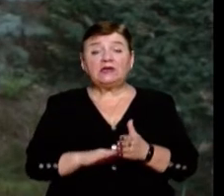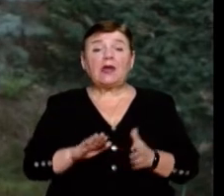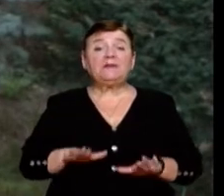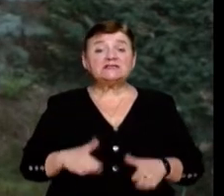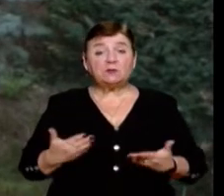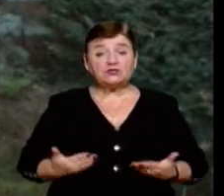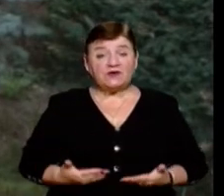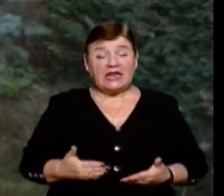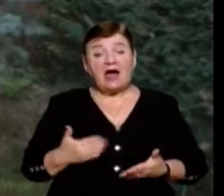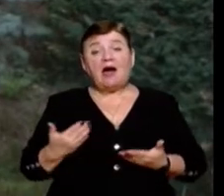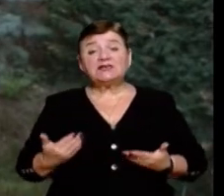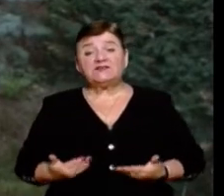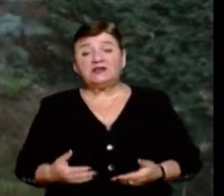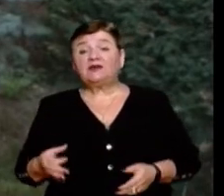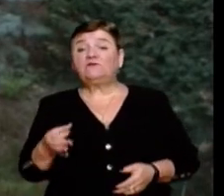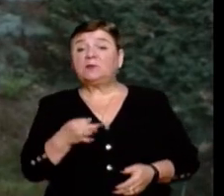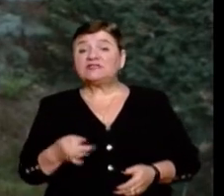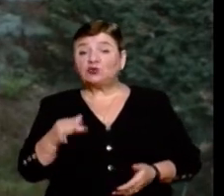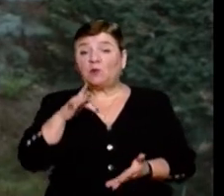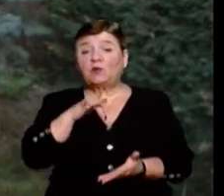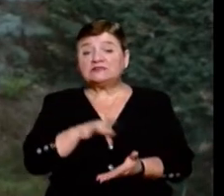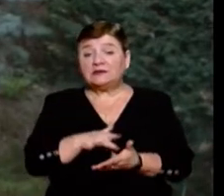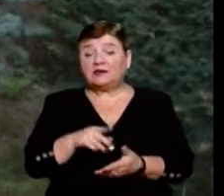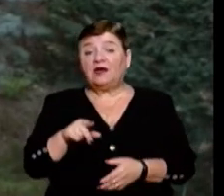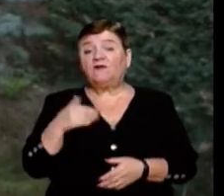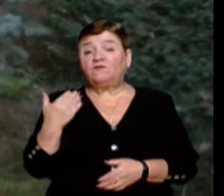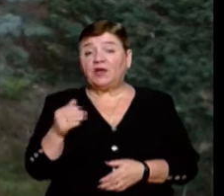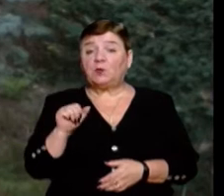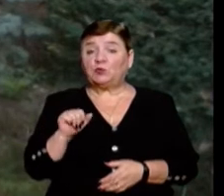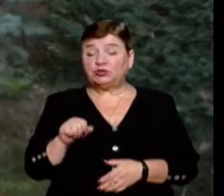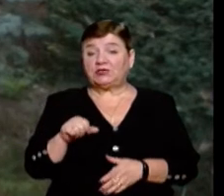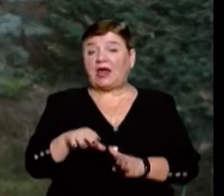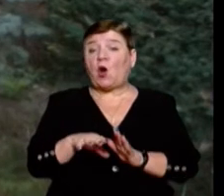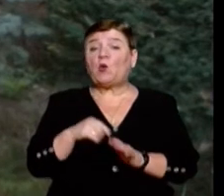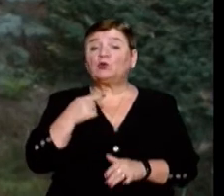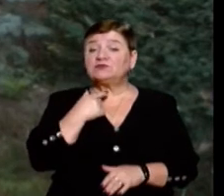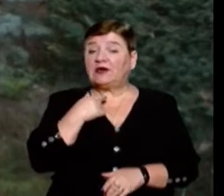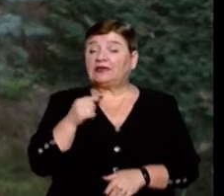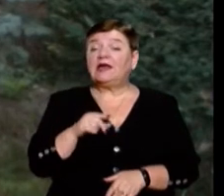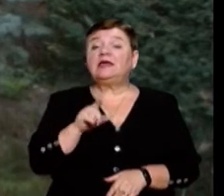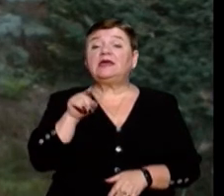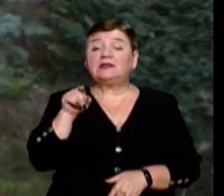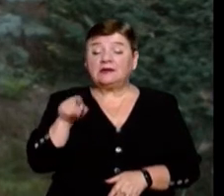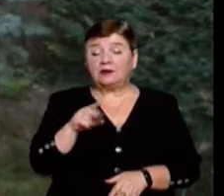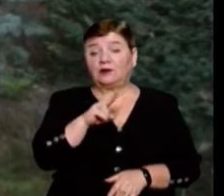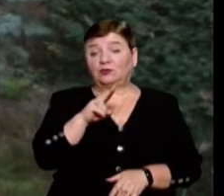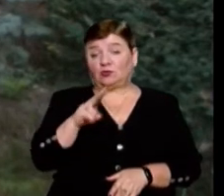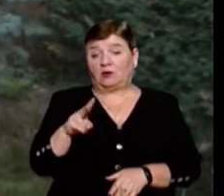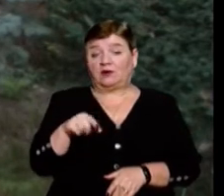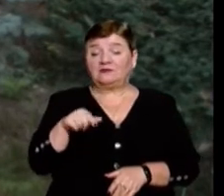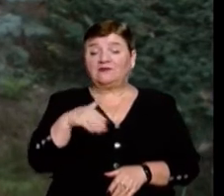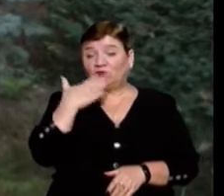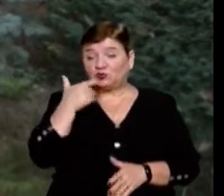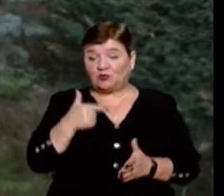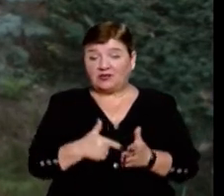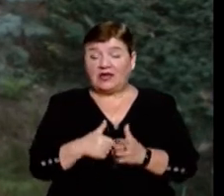проживання, але живете ви в обласному центрі, то ви можете голосувати тут і за тих кандидатів, які балотуються в Ужгороді. Так